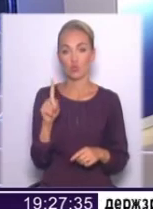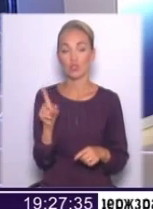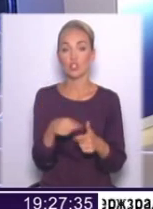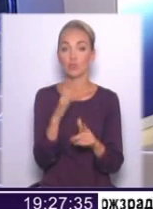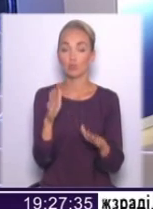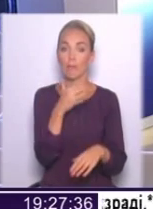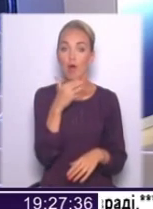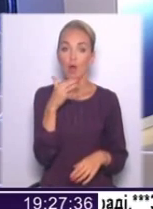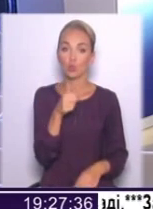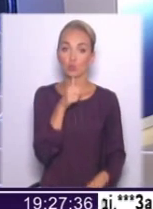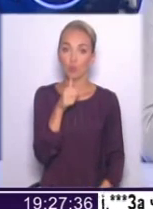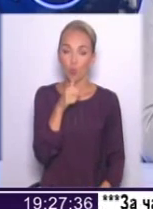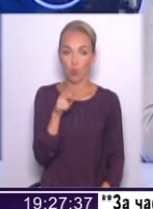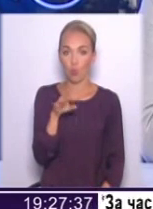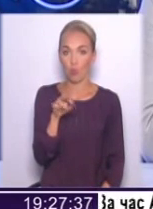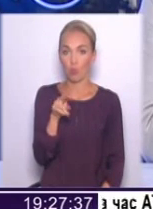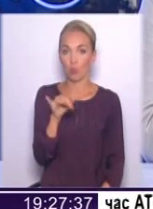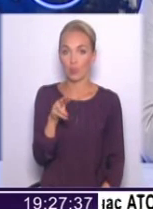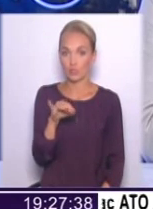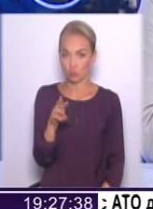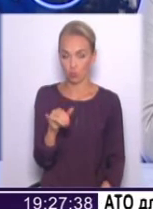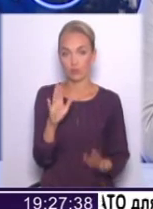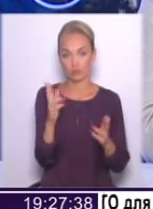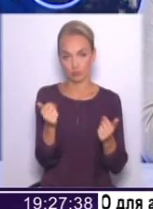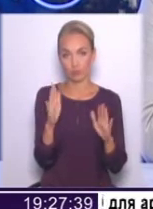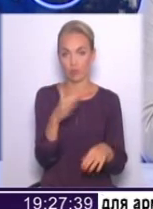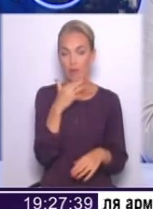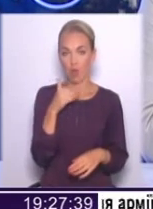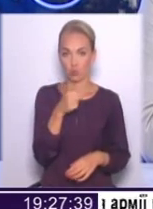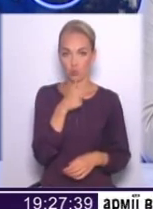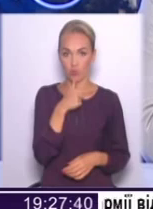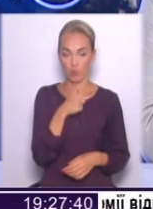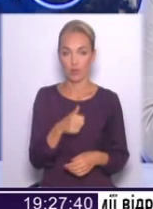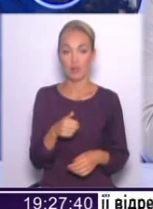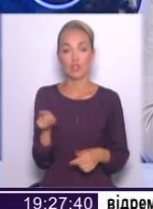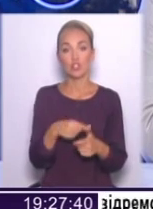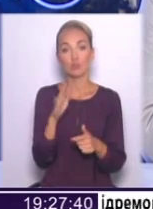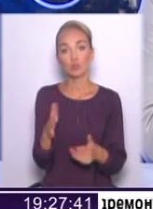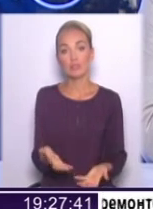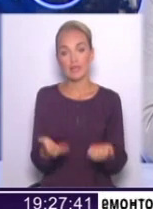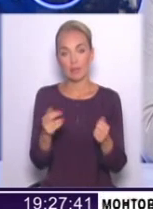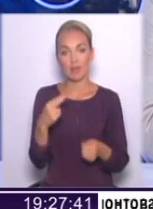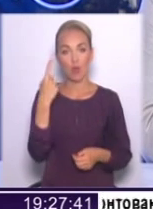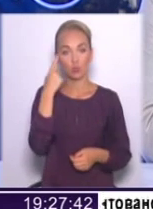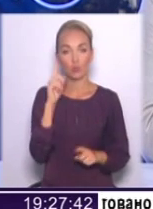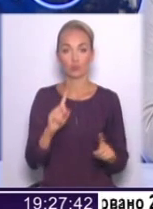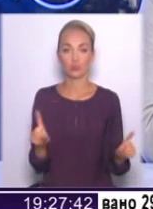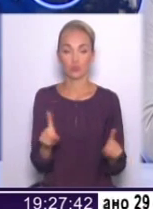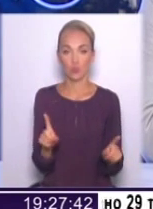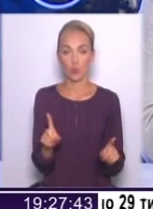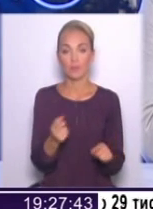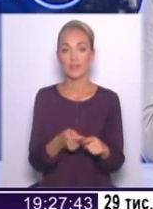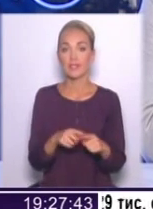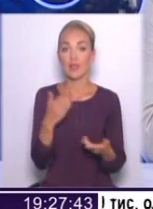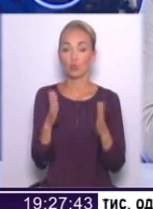буде багато спроб популізму, буде дуже багато спроб популізму. Чи вони будуть підтримані? Я думаю, що, в принципі,